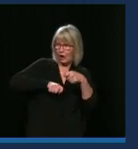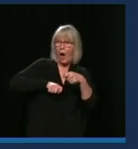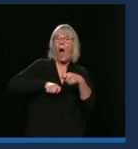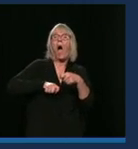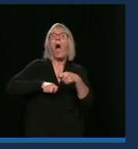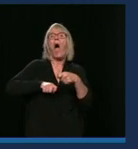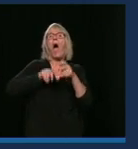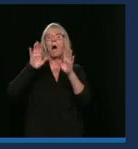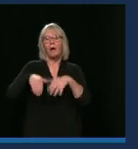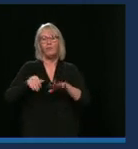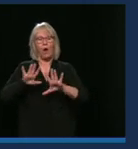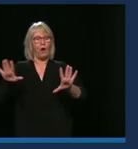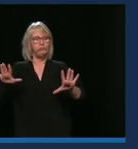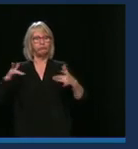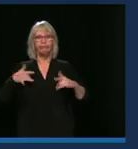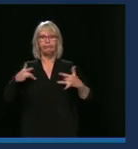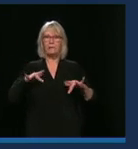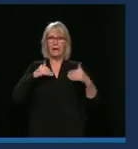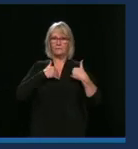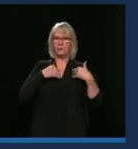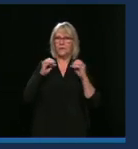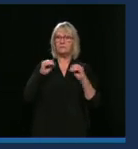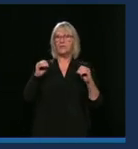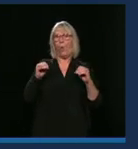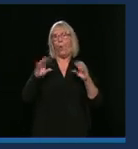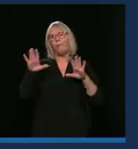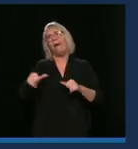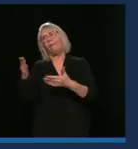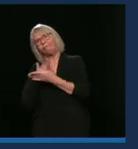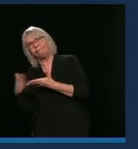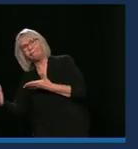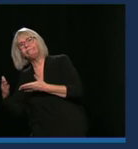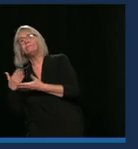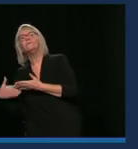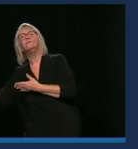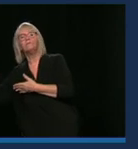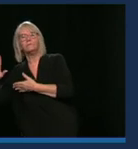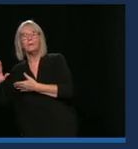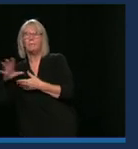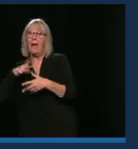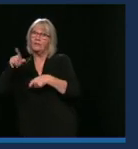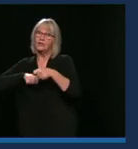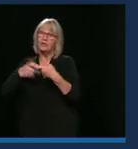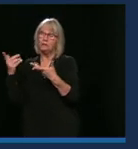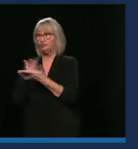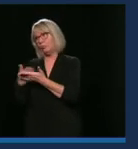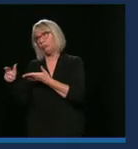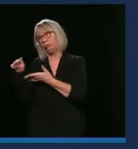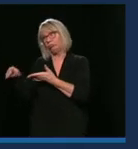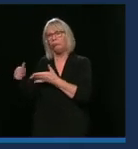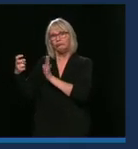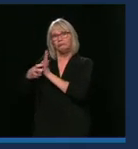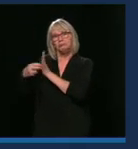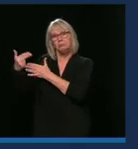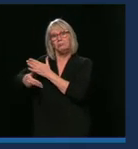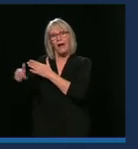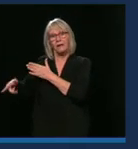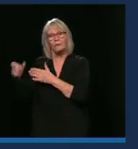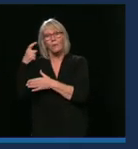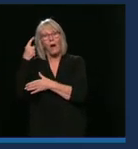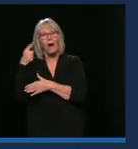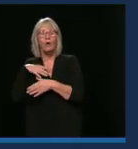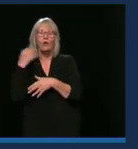obligations. Donc,'est une option additionnelle de part et d'autre pour les locataires et les propriétaires. Et